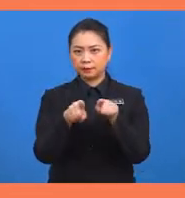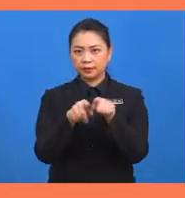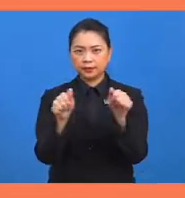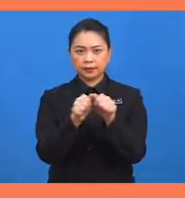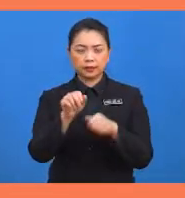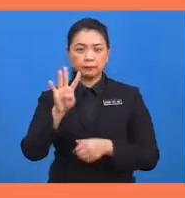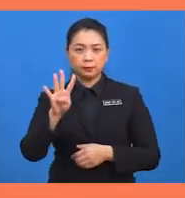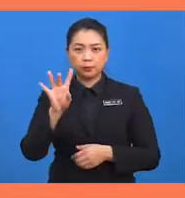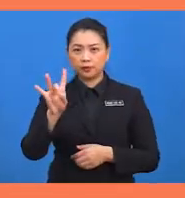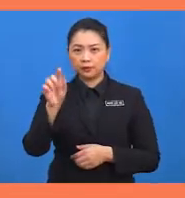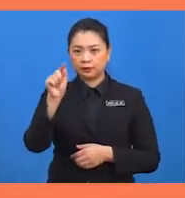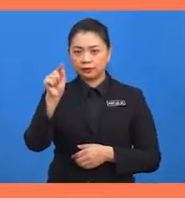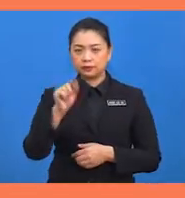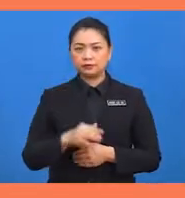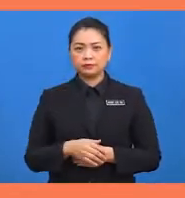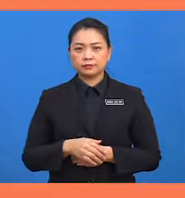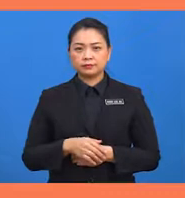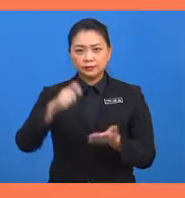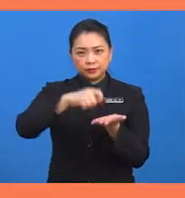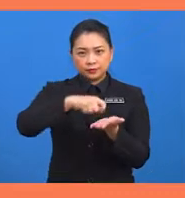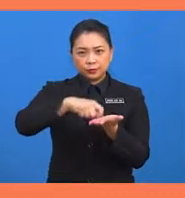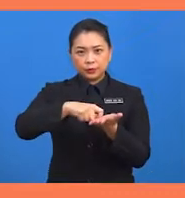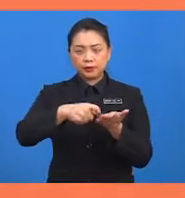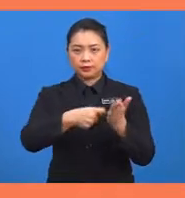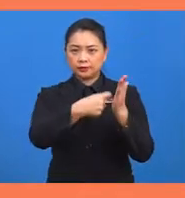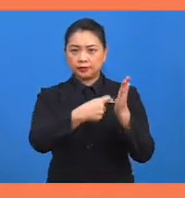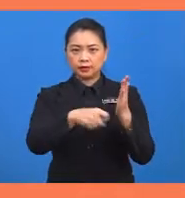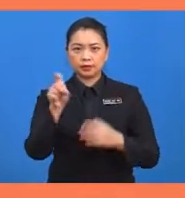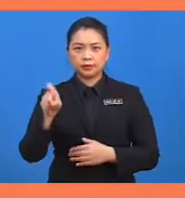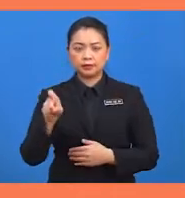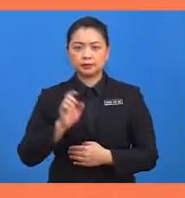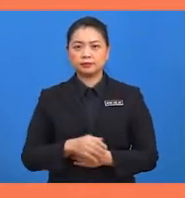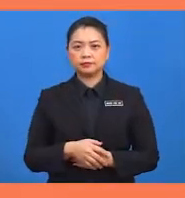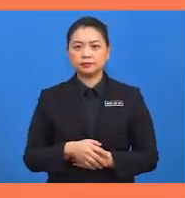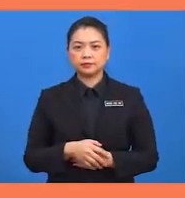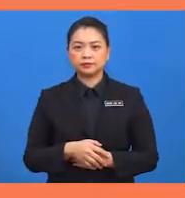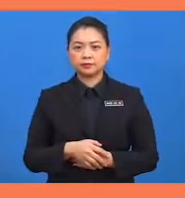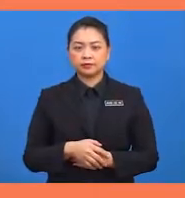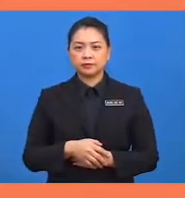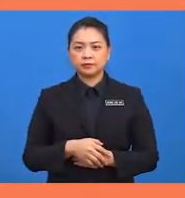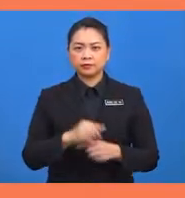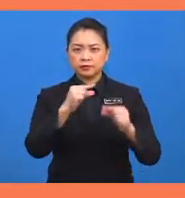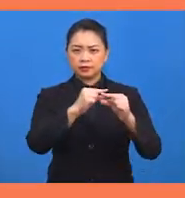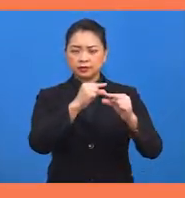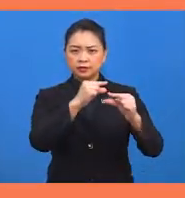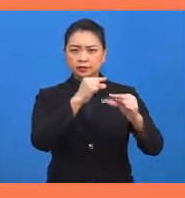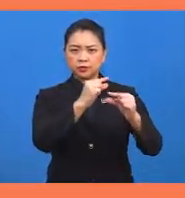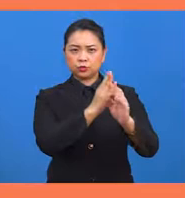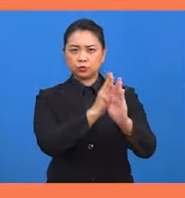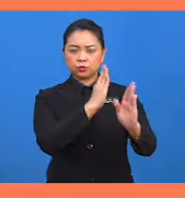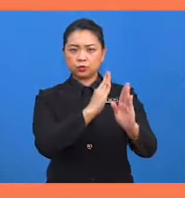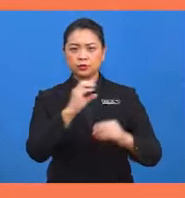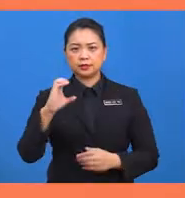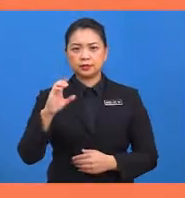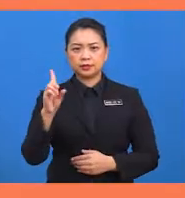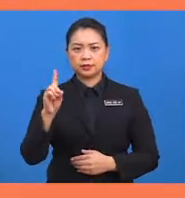48 darjah. Hitungkan nilai X. Garis lurus C, D,